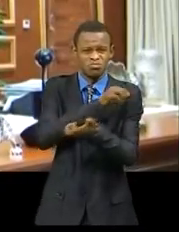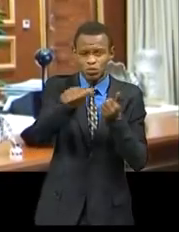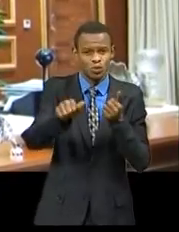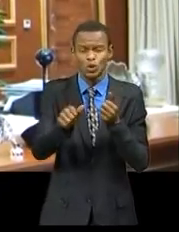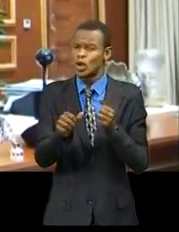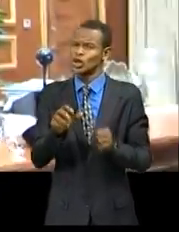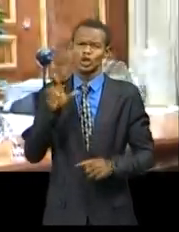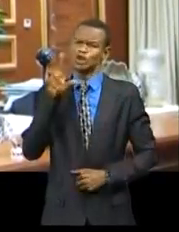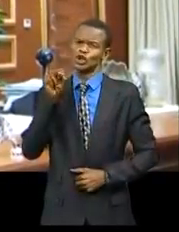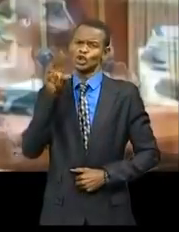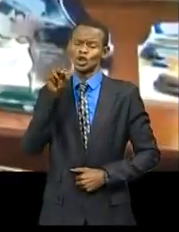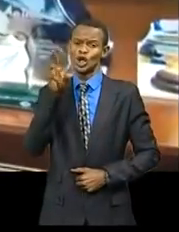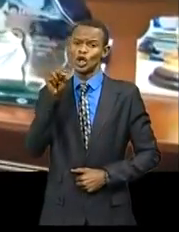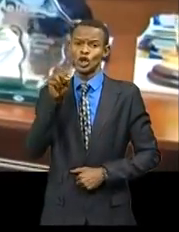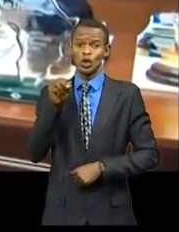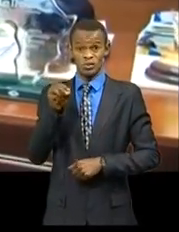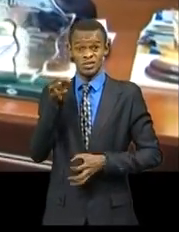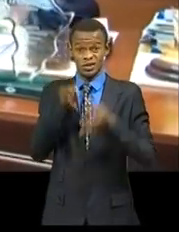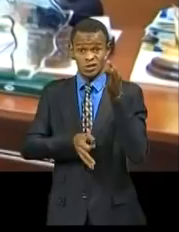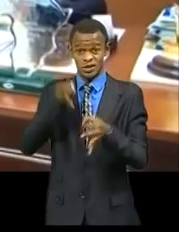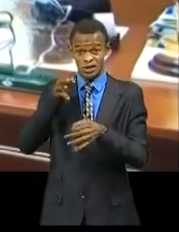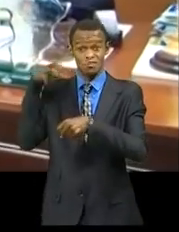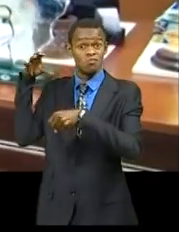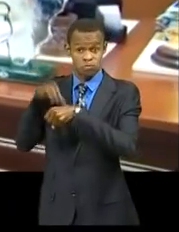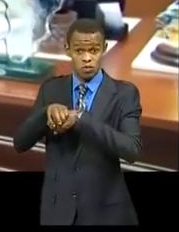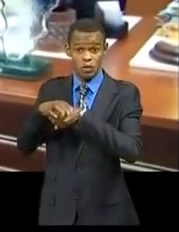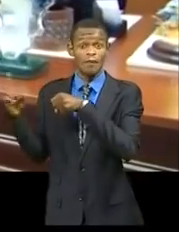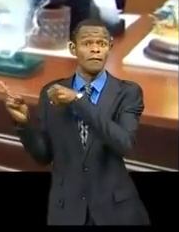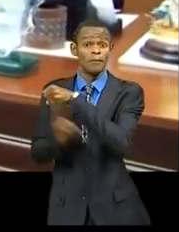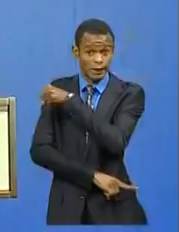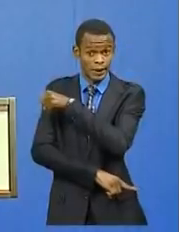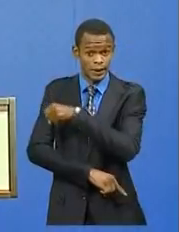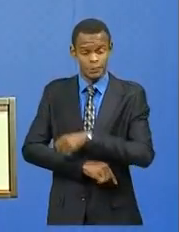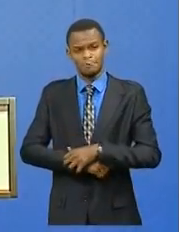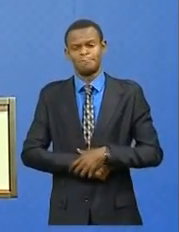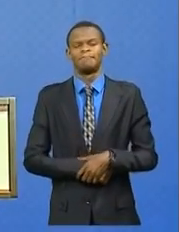démocratique du Congo doit être condamné et stoppé immédiatement.